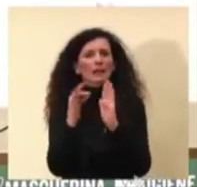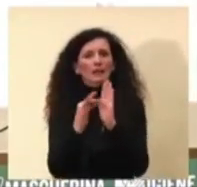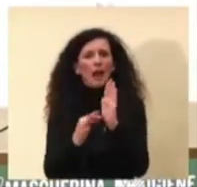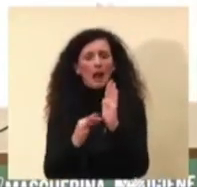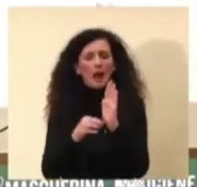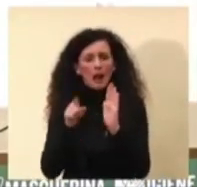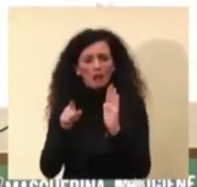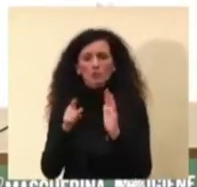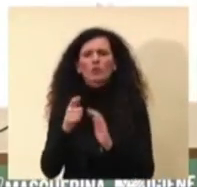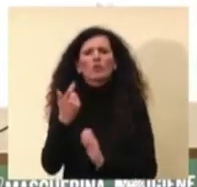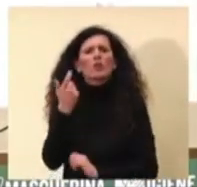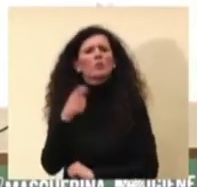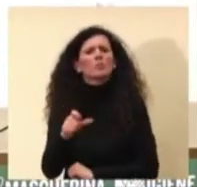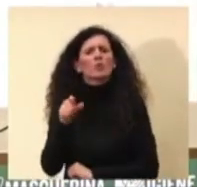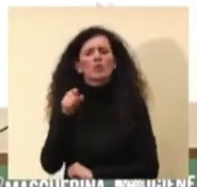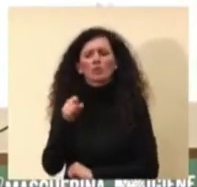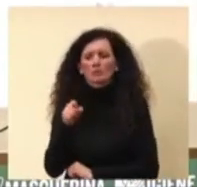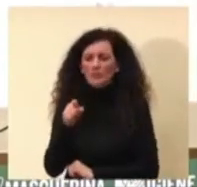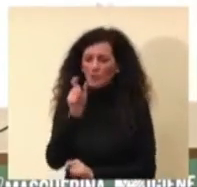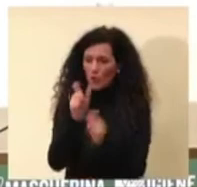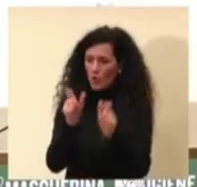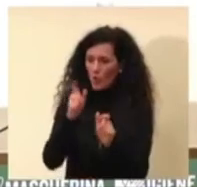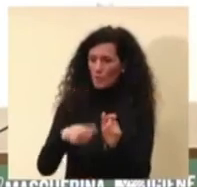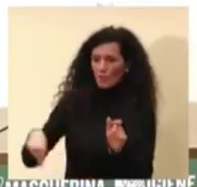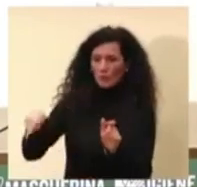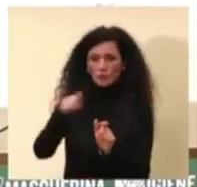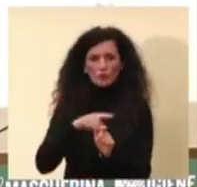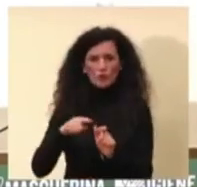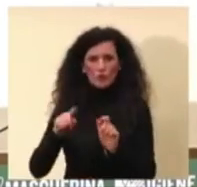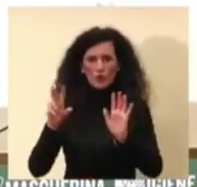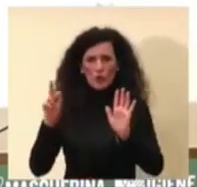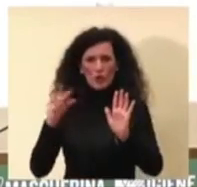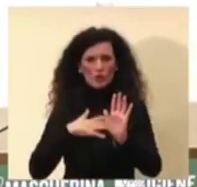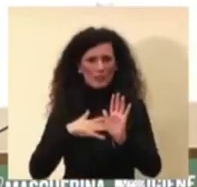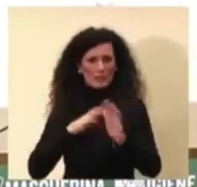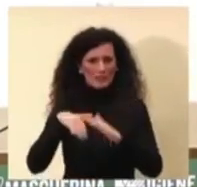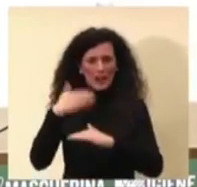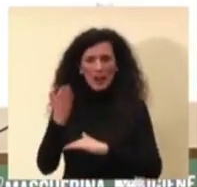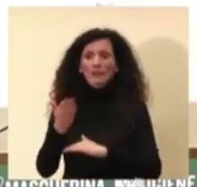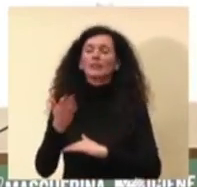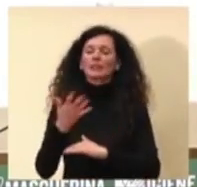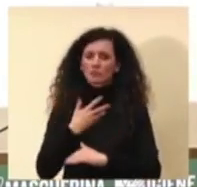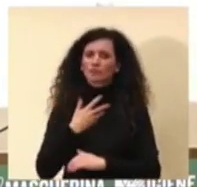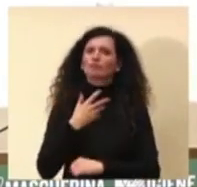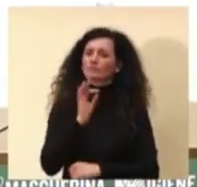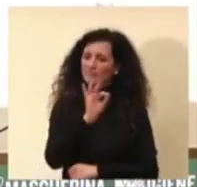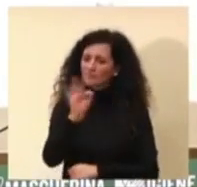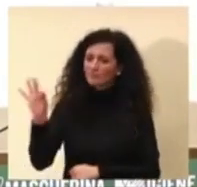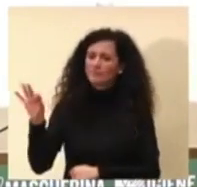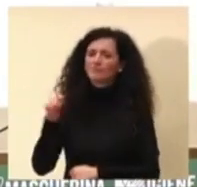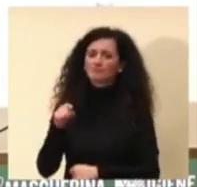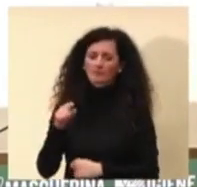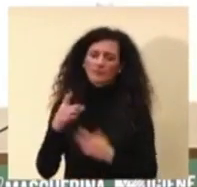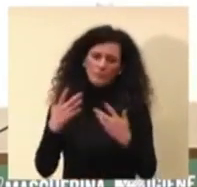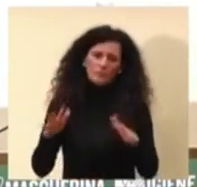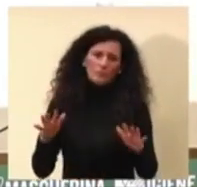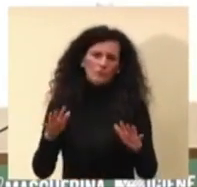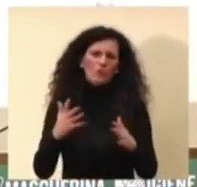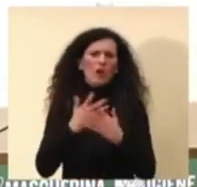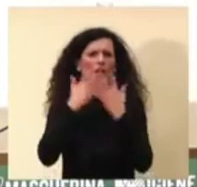del fatto che vi sia un numero di soggetti consistentemente ormai